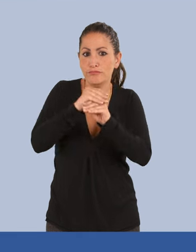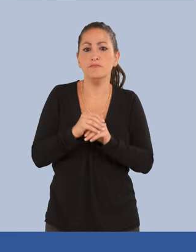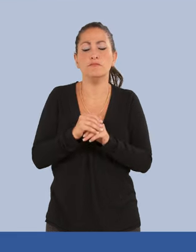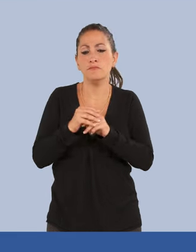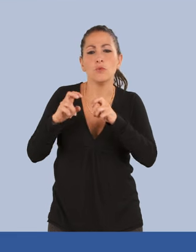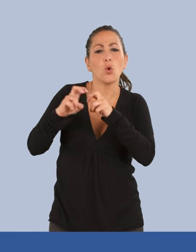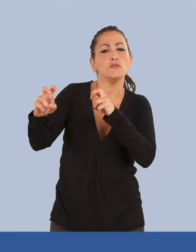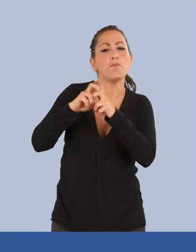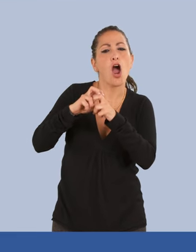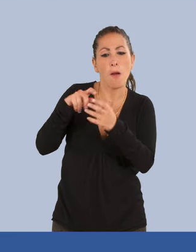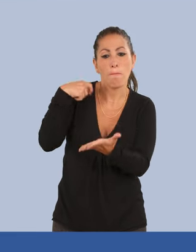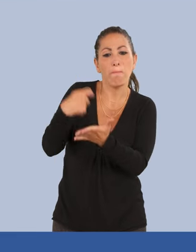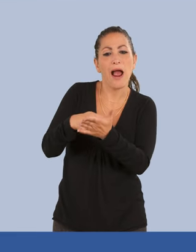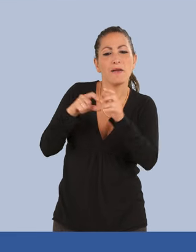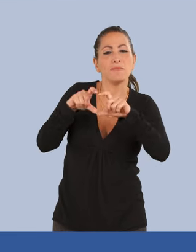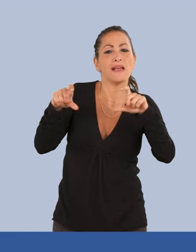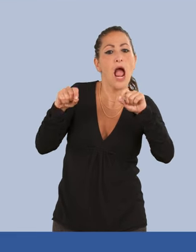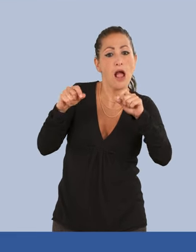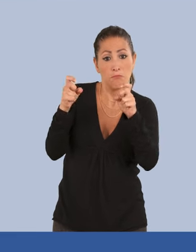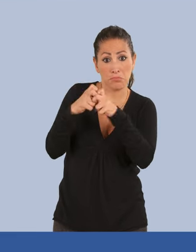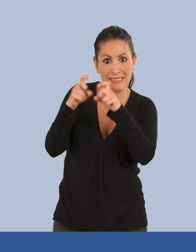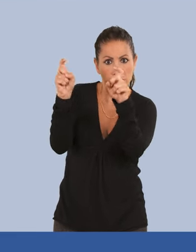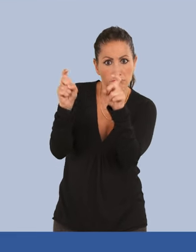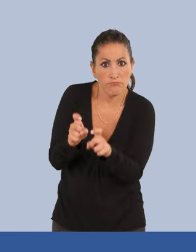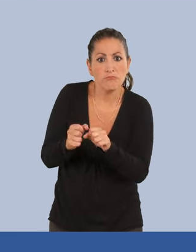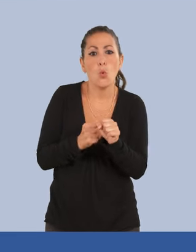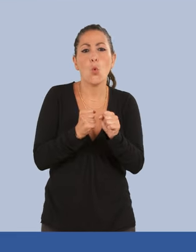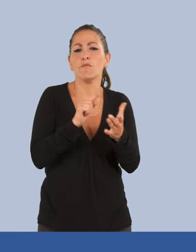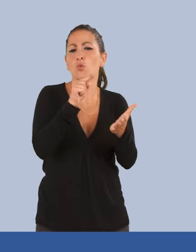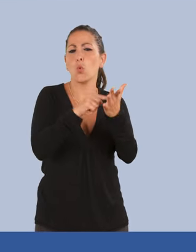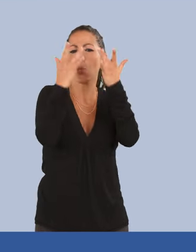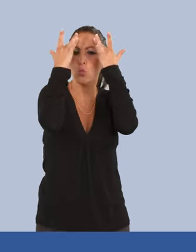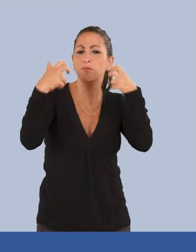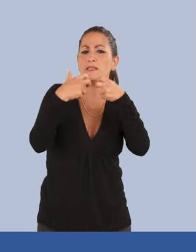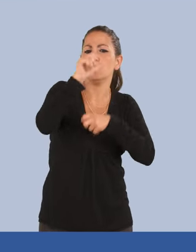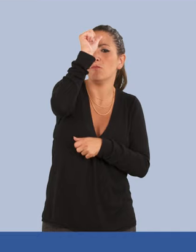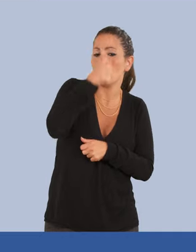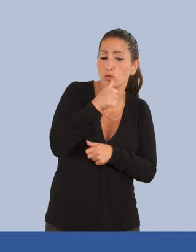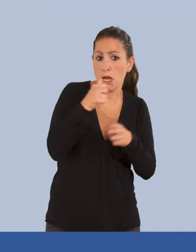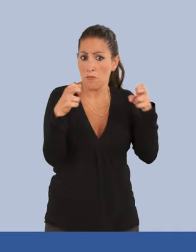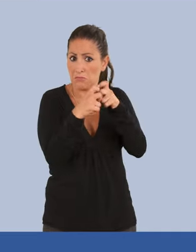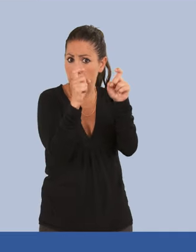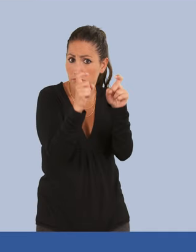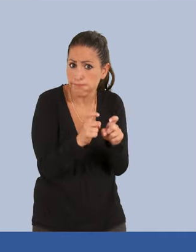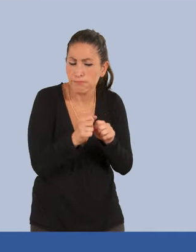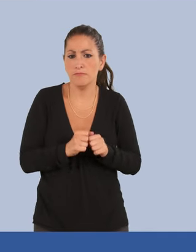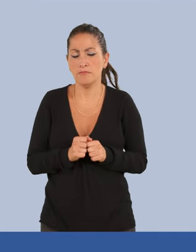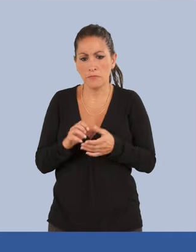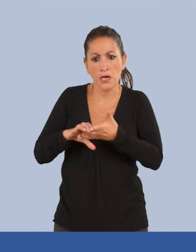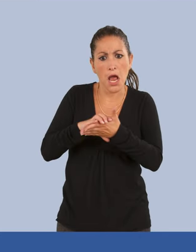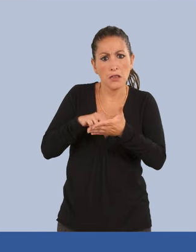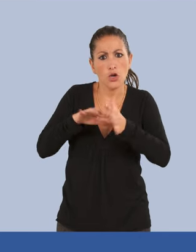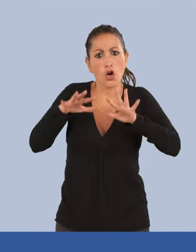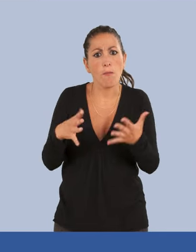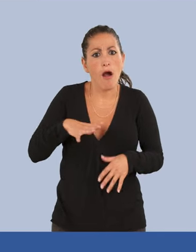et en plus, des réductions spécifiques, par exemple, sur vos titres de transport ou les billets dans les lieux culturels. Pouvez-vous en